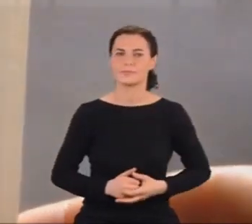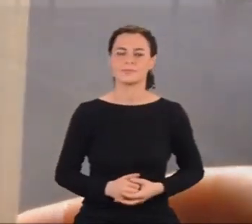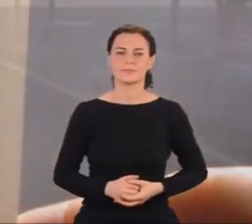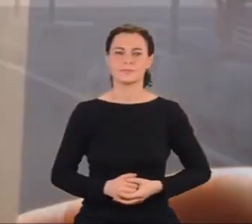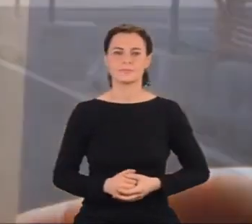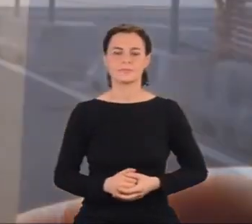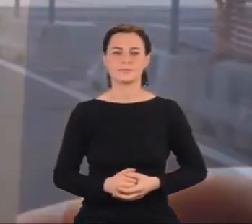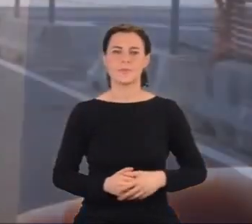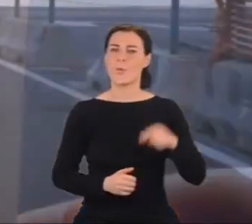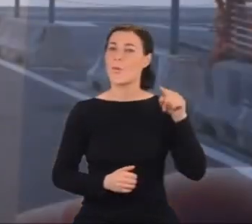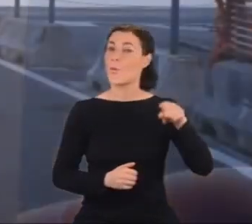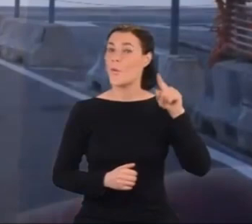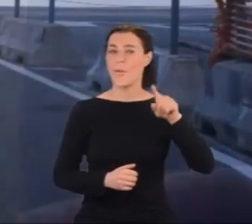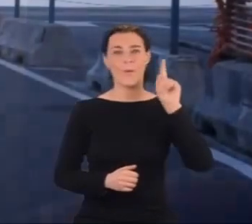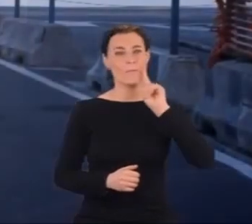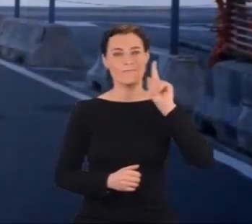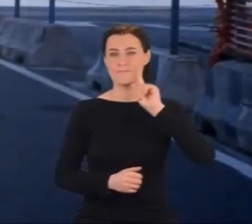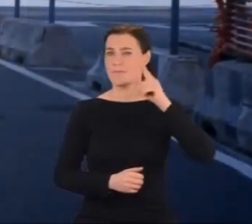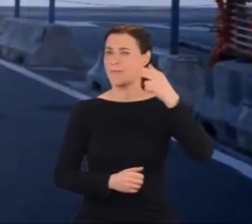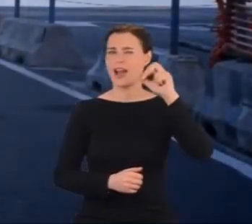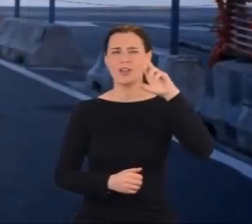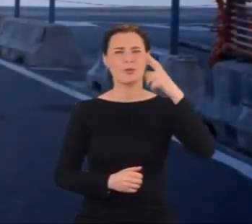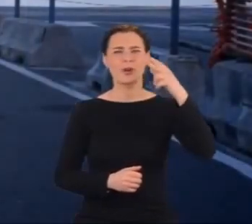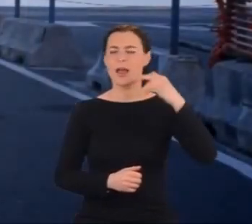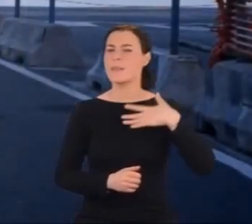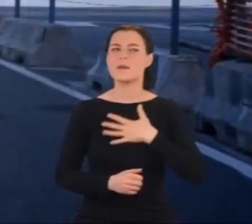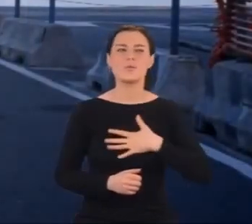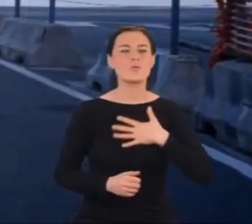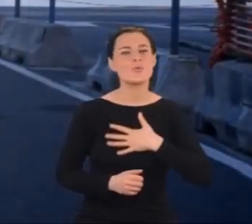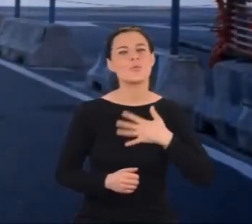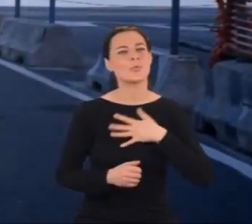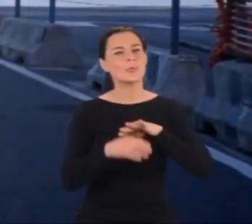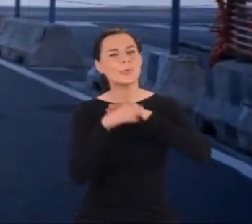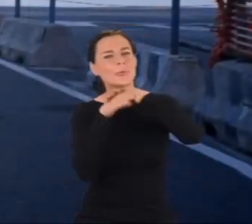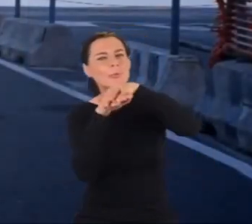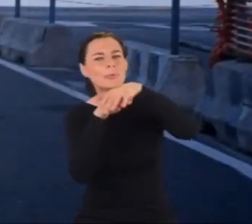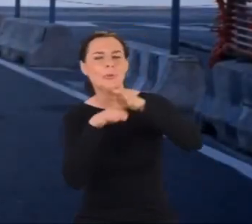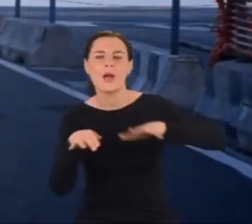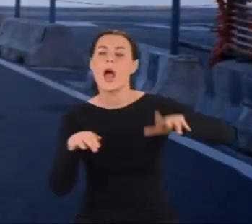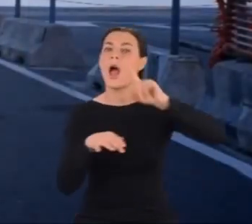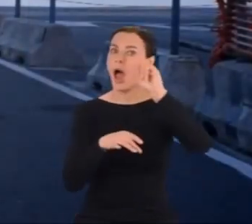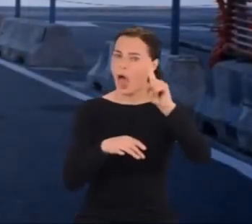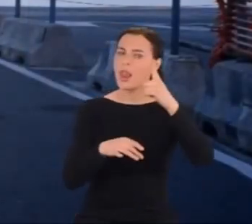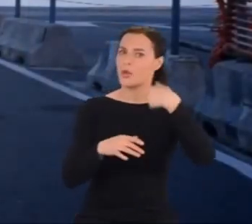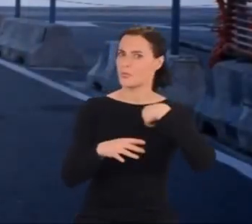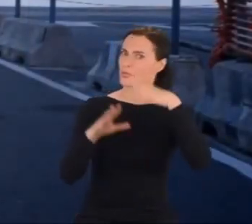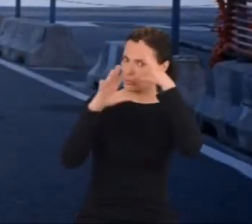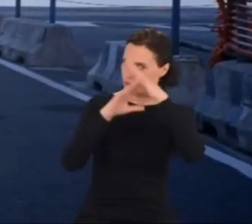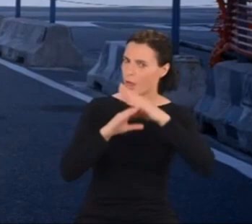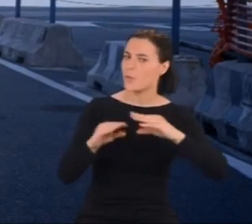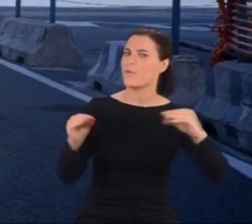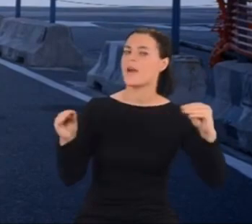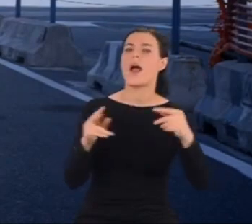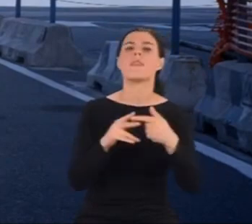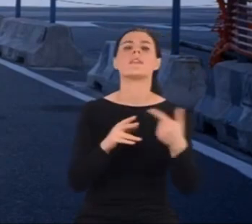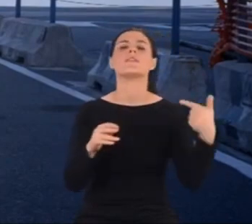Choć nie lubił rozgłosu, cieszył się sławą w europejskim środowisku naukowym lat 20. ubiegłego wieku.